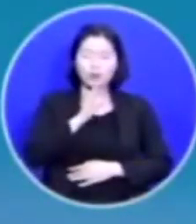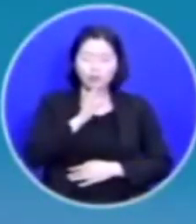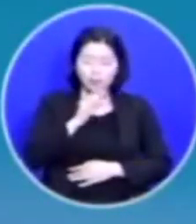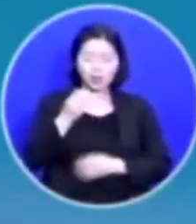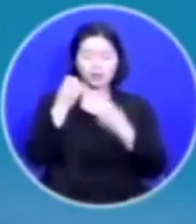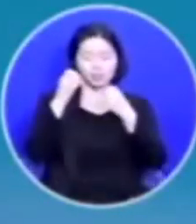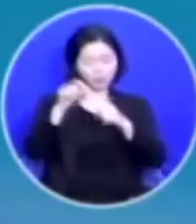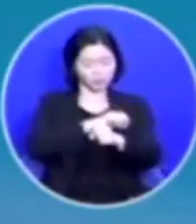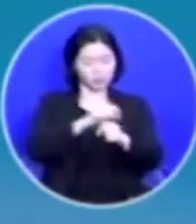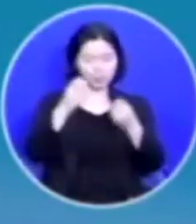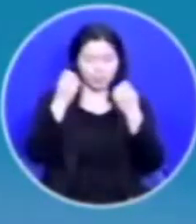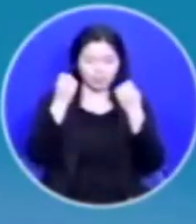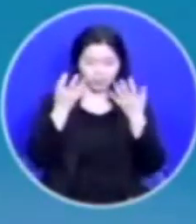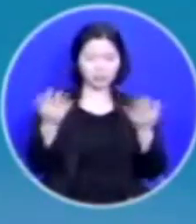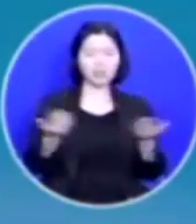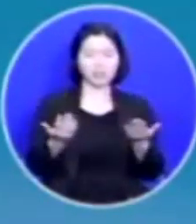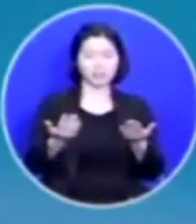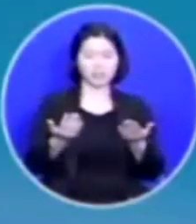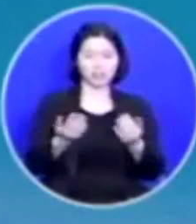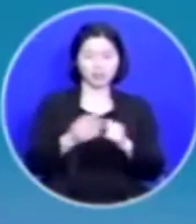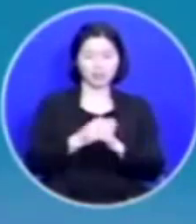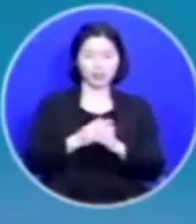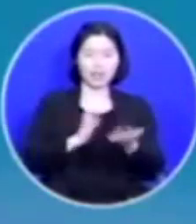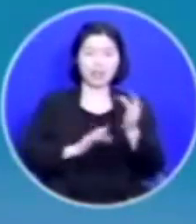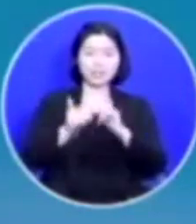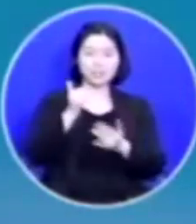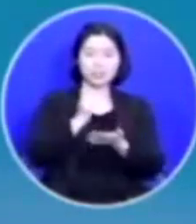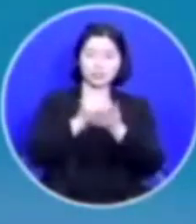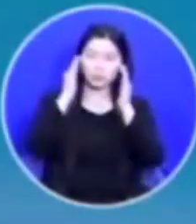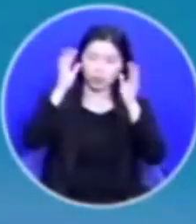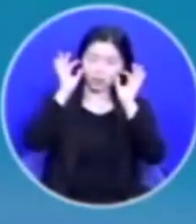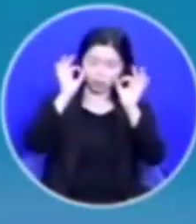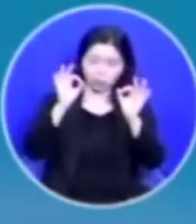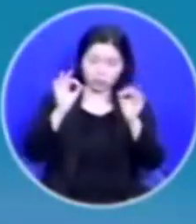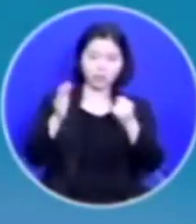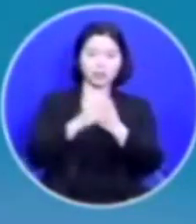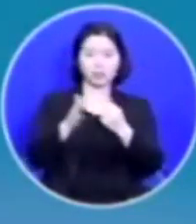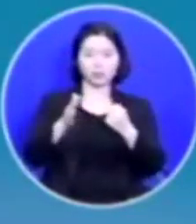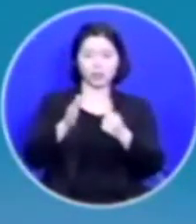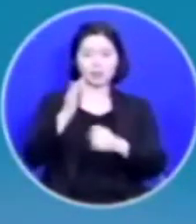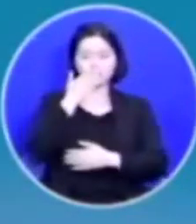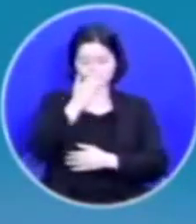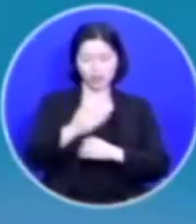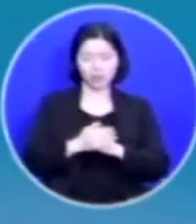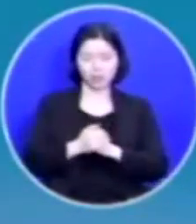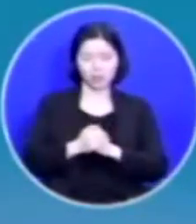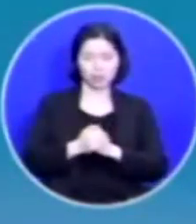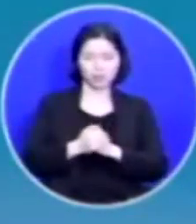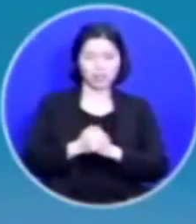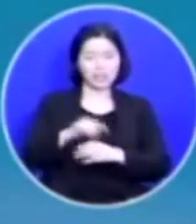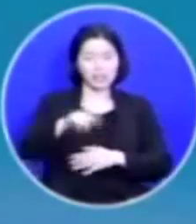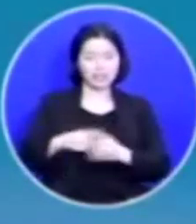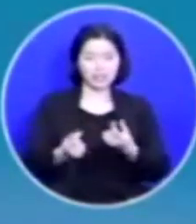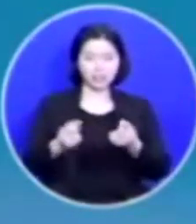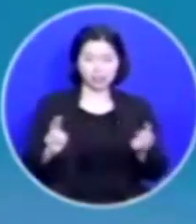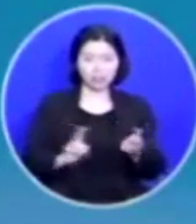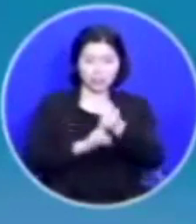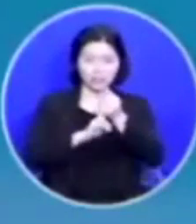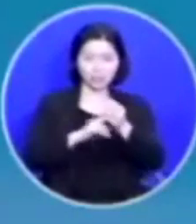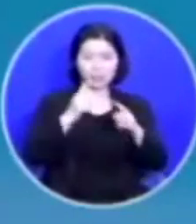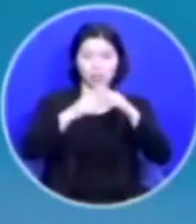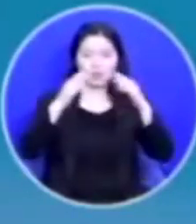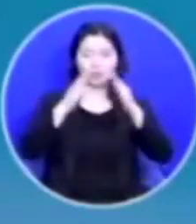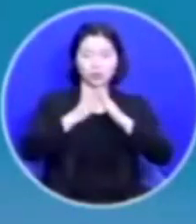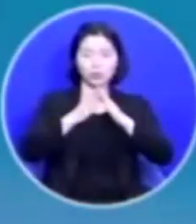일이죠 예수님을 바라보니까 되어진 일이에요 이런 기적이 교회 안에